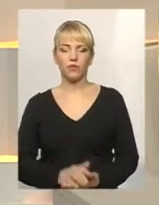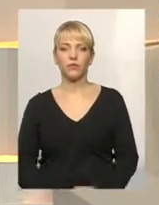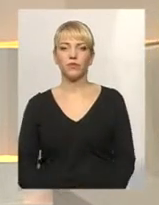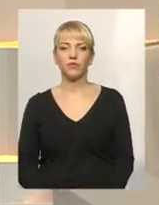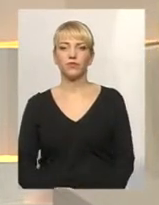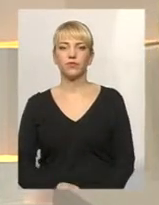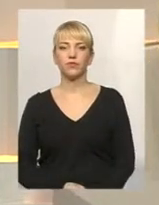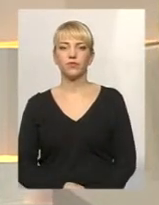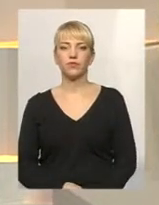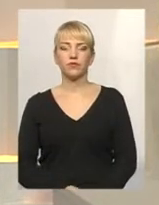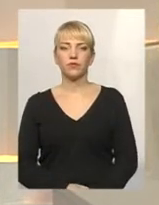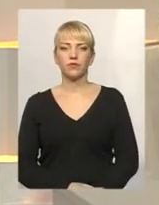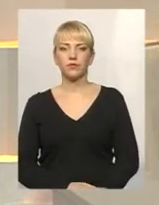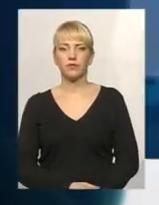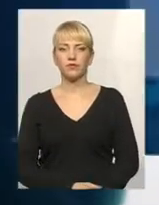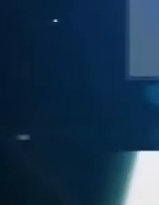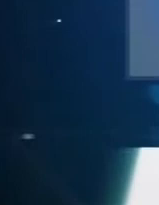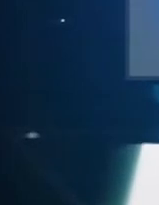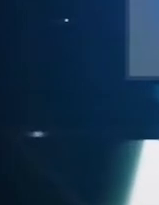режисера показати його нам.